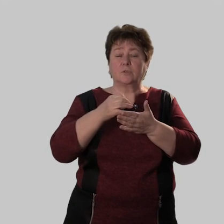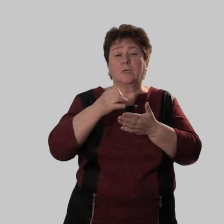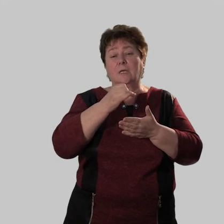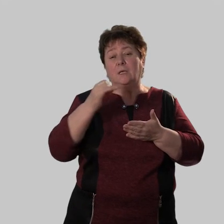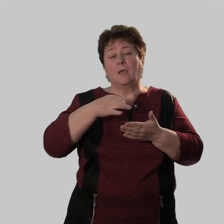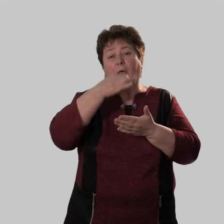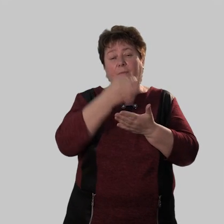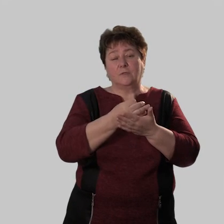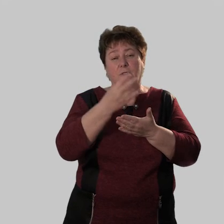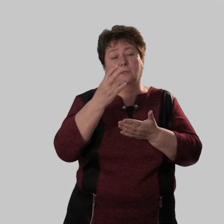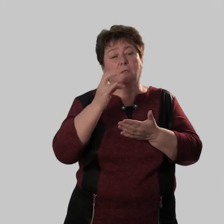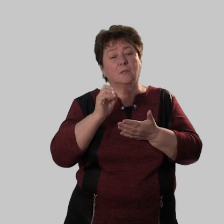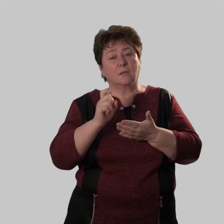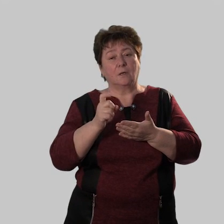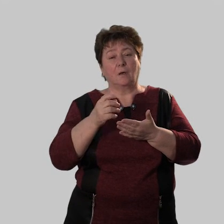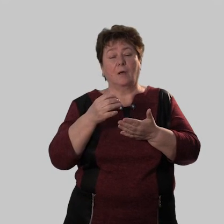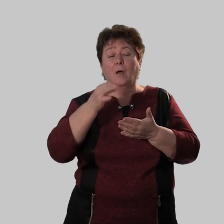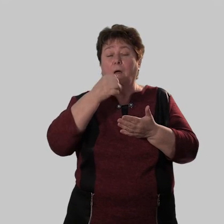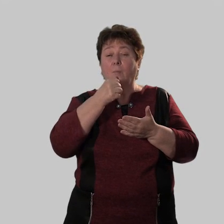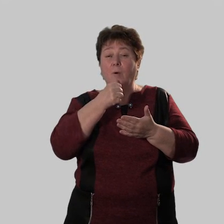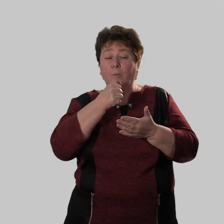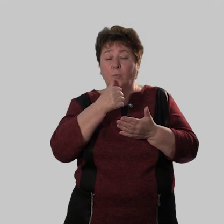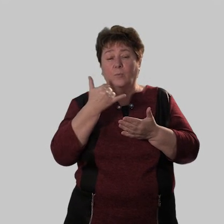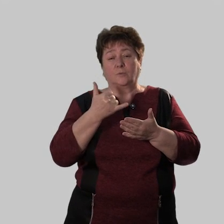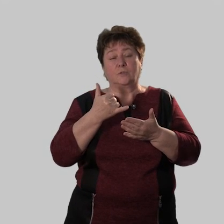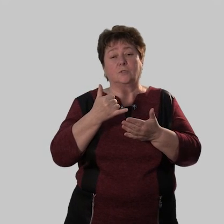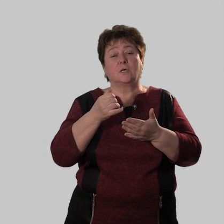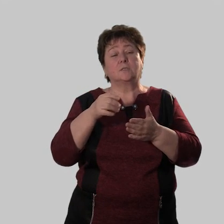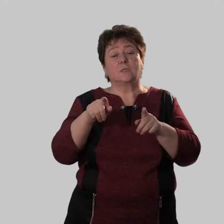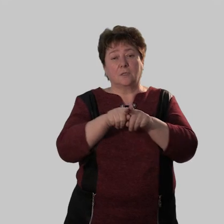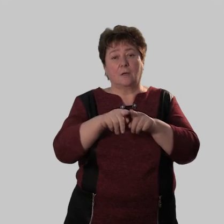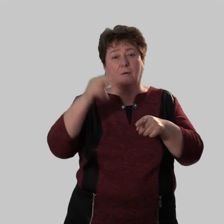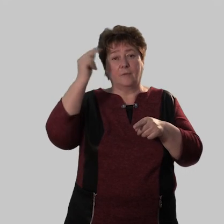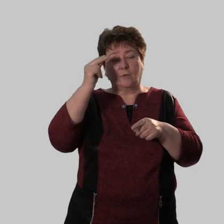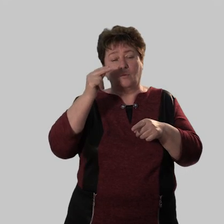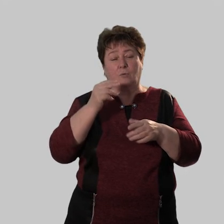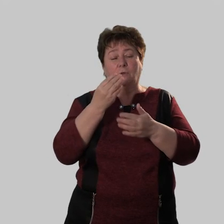отвечать на них. Попробуем применить совет на уроке.